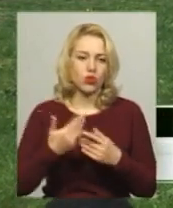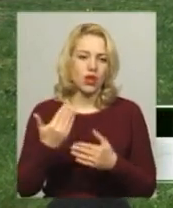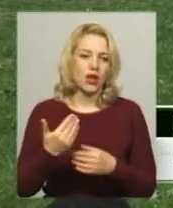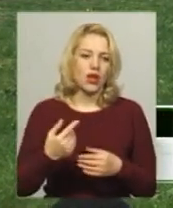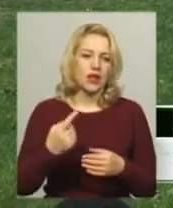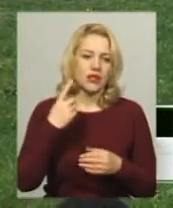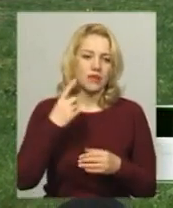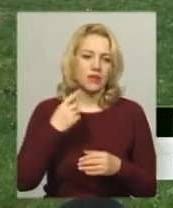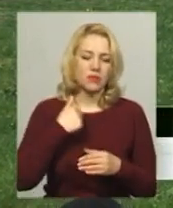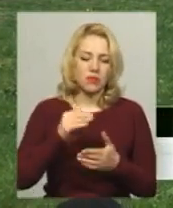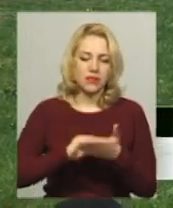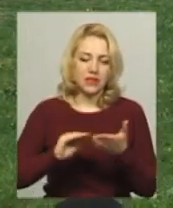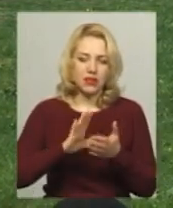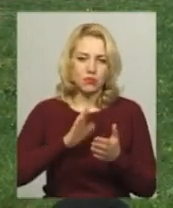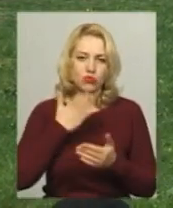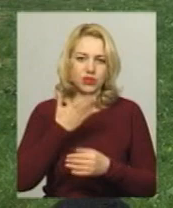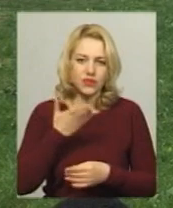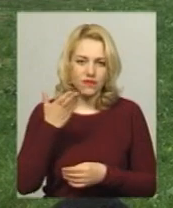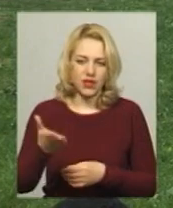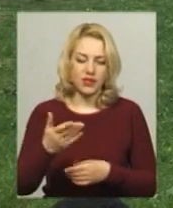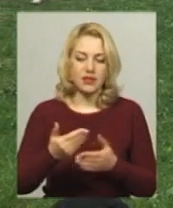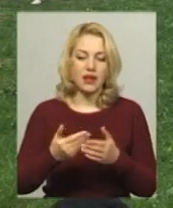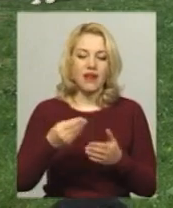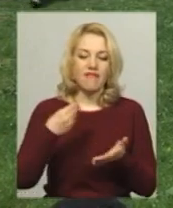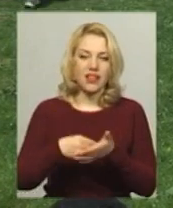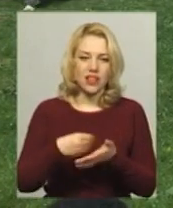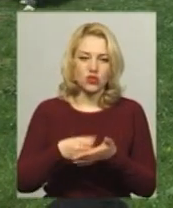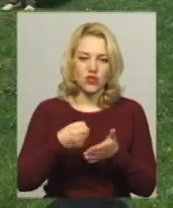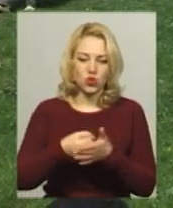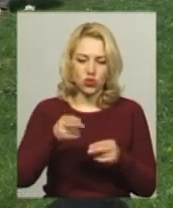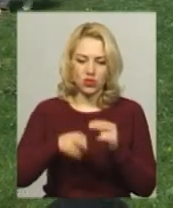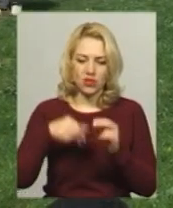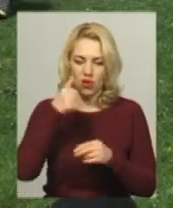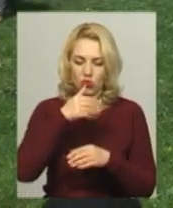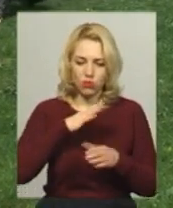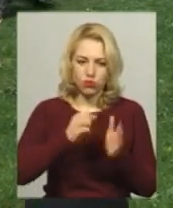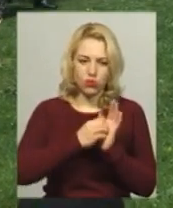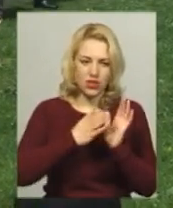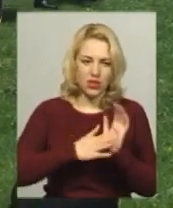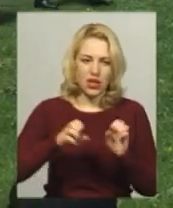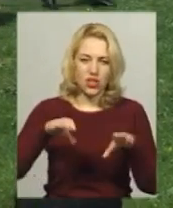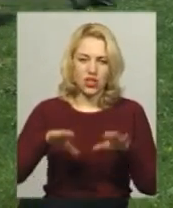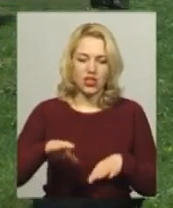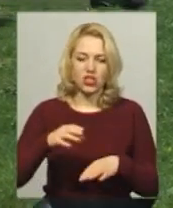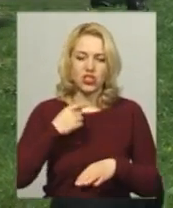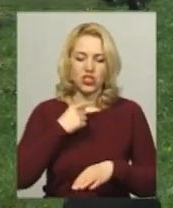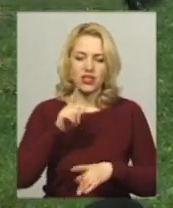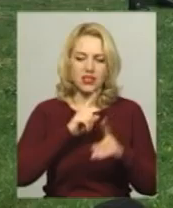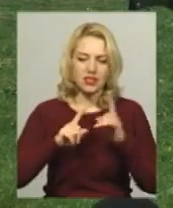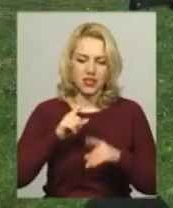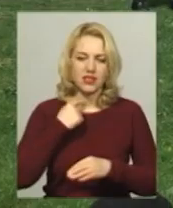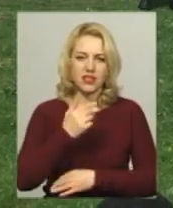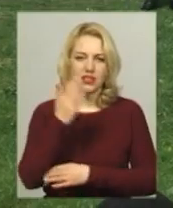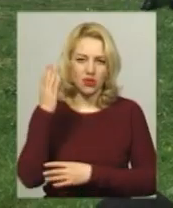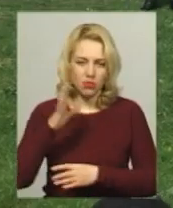писали звернення перед цим. І було фінансування до кінця року закладене, і рішенням сесії голосували, і всі депутати проголосували за те,